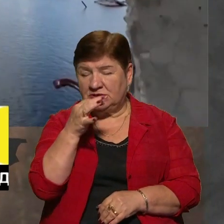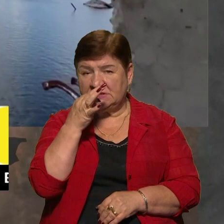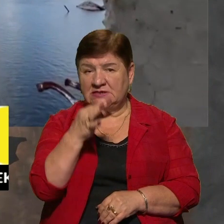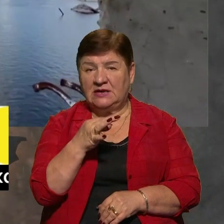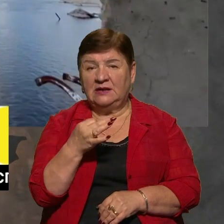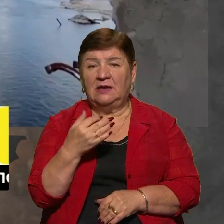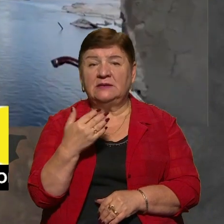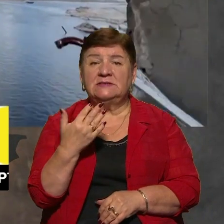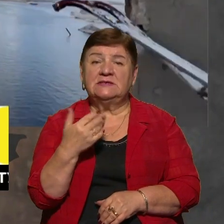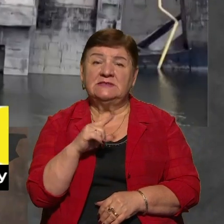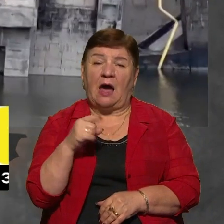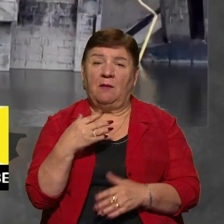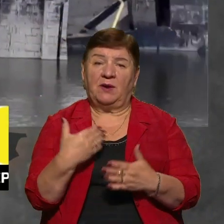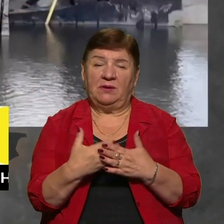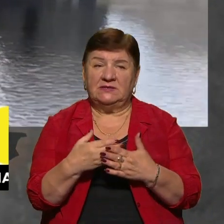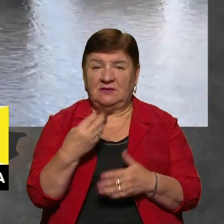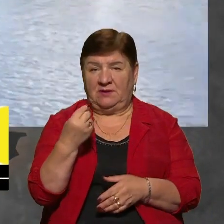за приблизними оцінками.